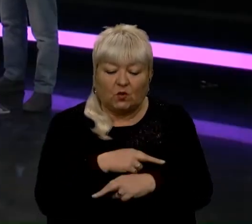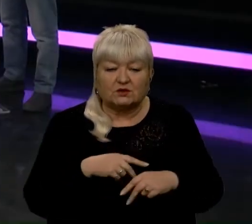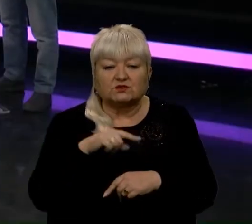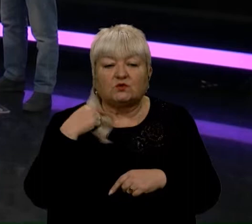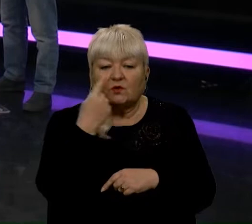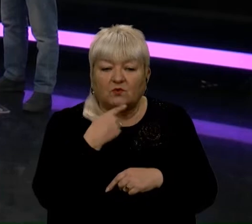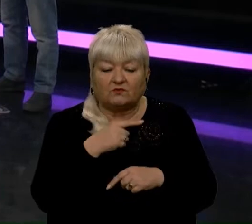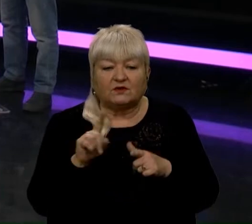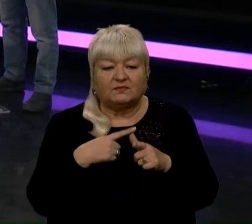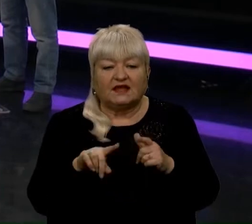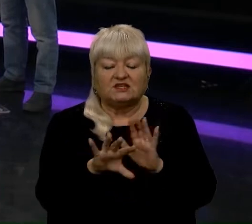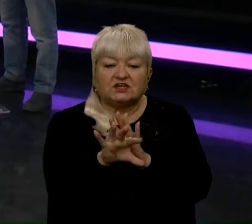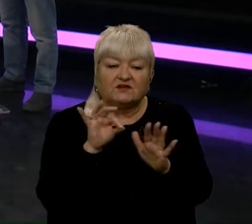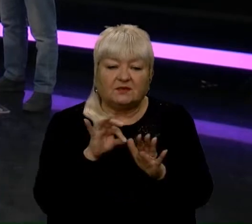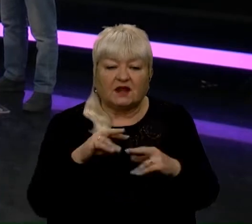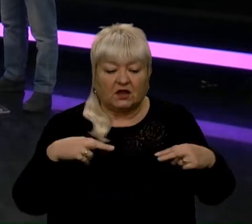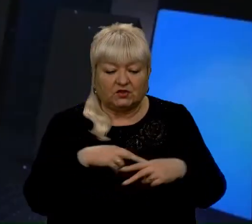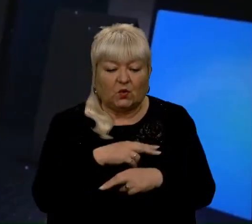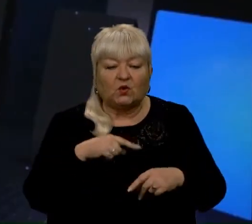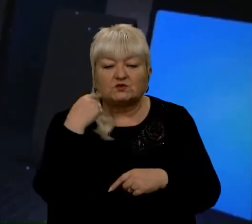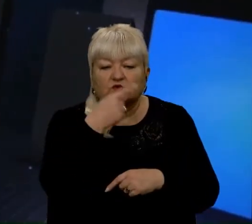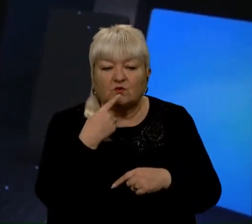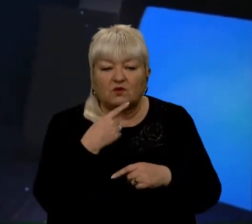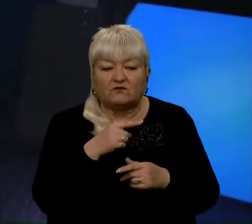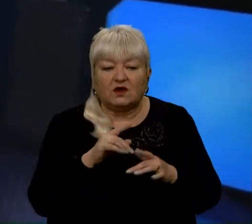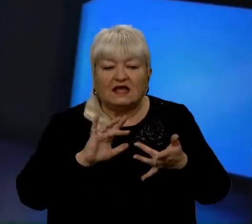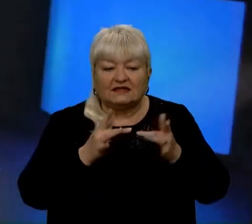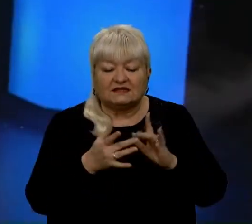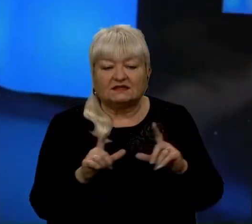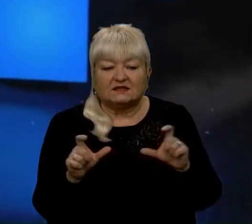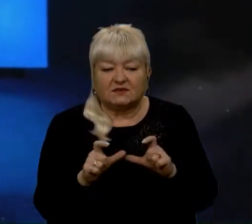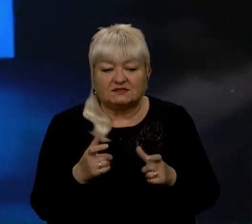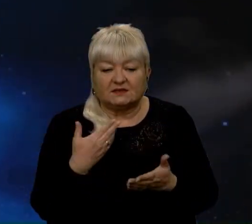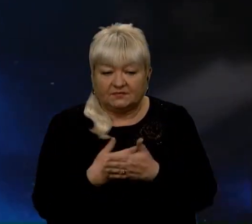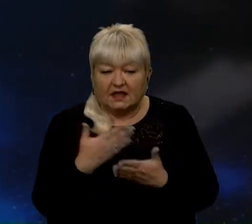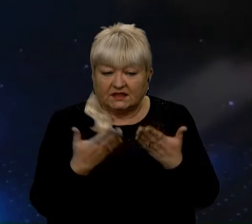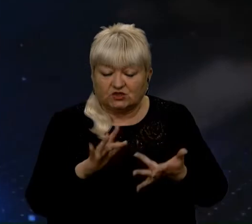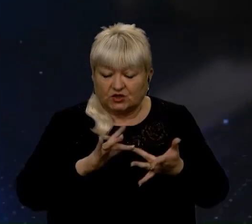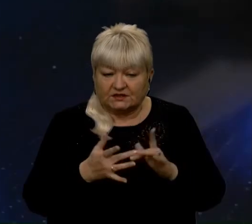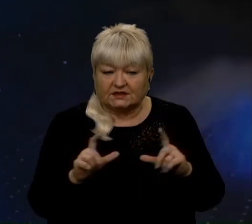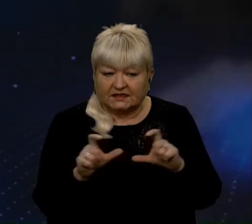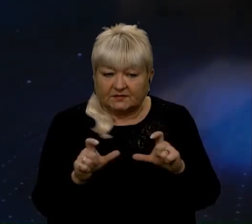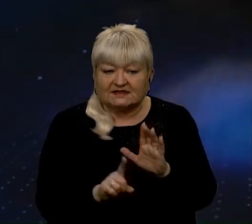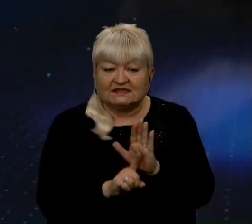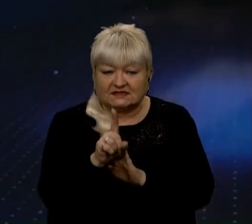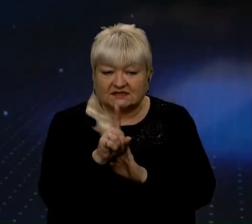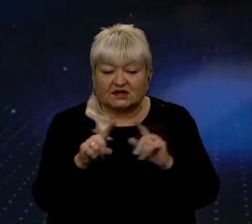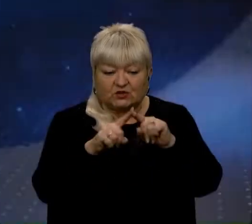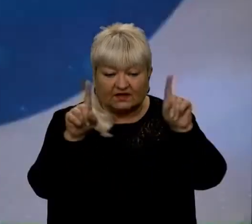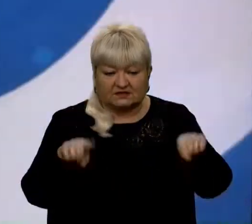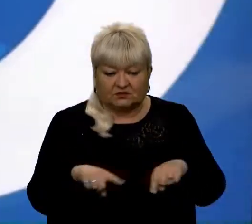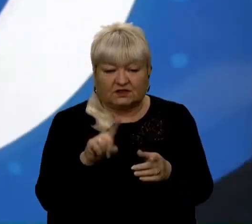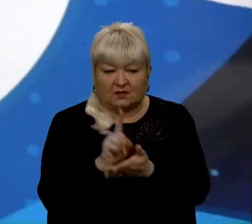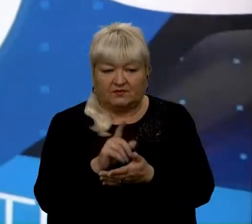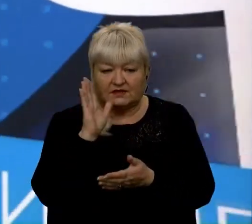угорську мову на інтернет-магазин, якщо вона там доступна? Наприклад, якщо це інтернет-магазин, тобто стартова сторінка має бути на